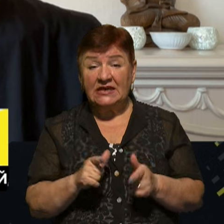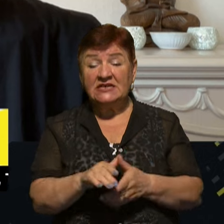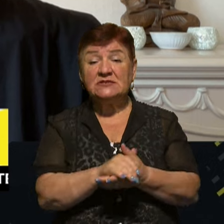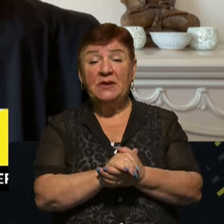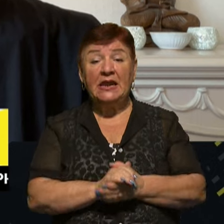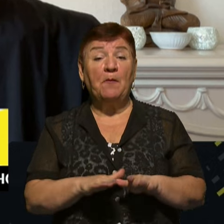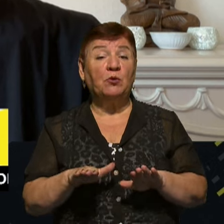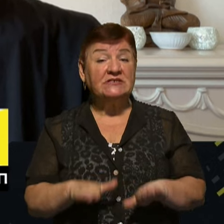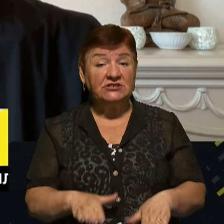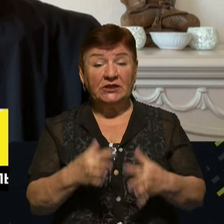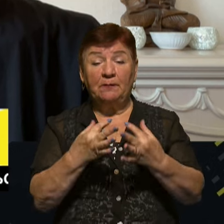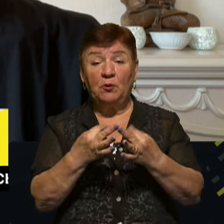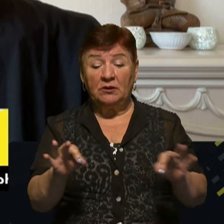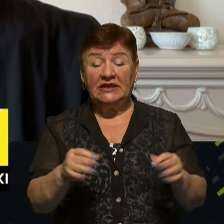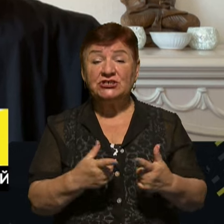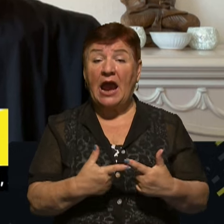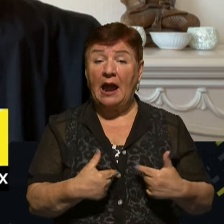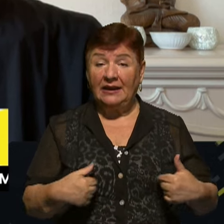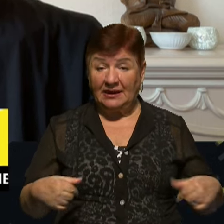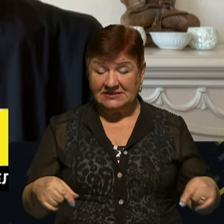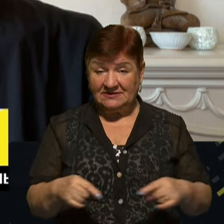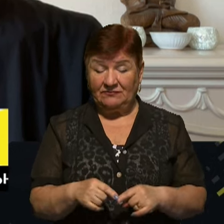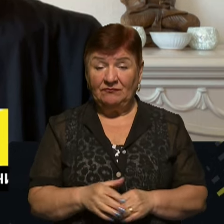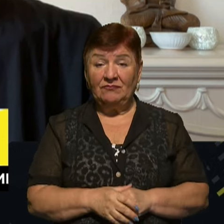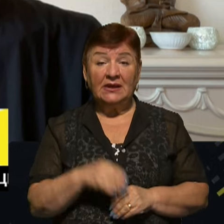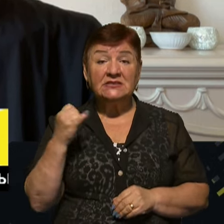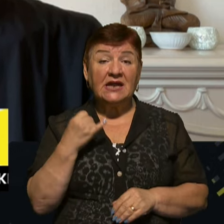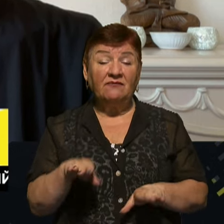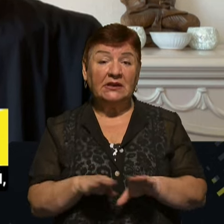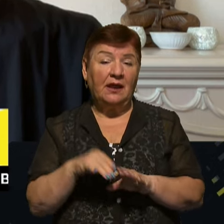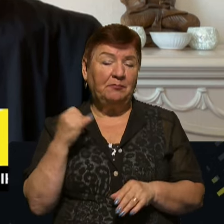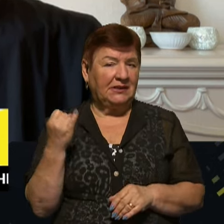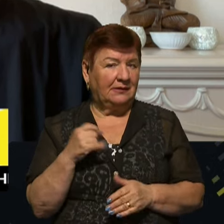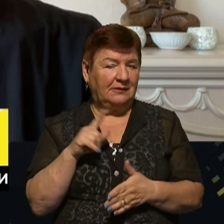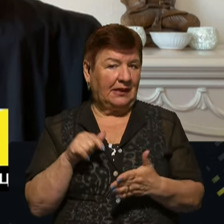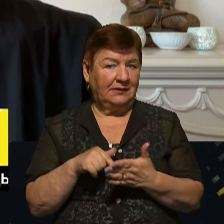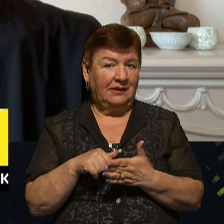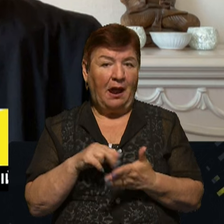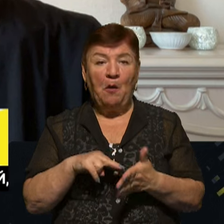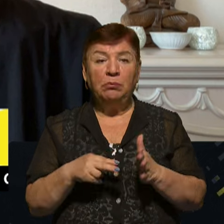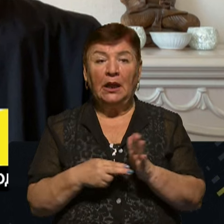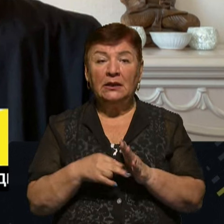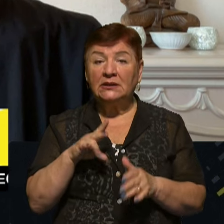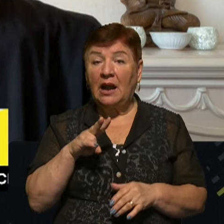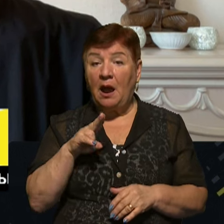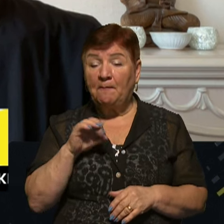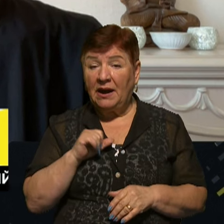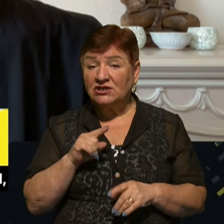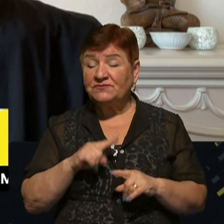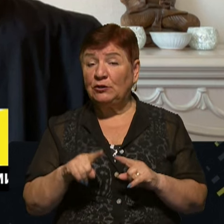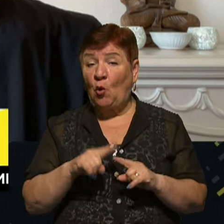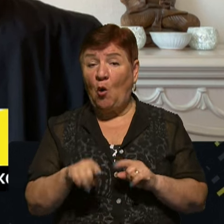позиціями демократичних альянсів. Третье цікаве також питання. Плани Трампа стосовно швидкого